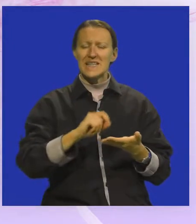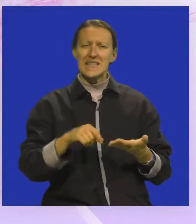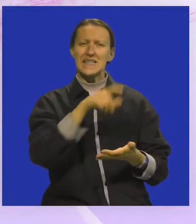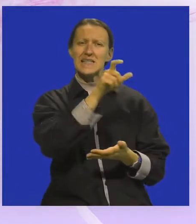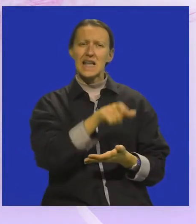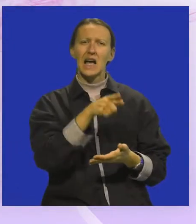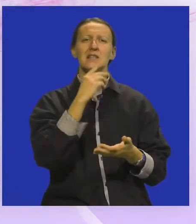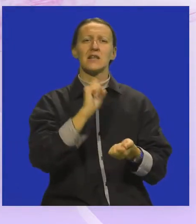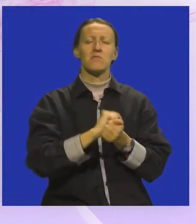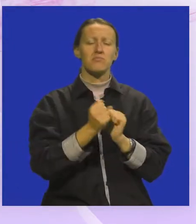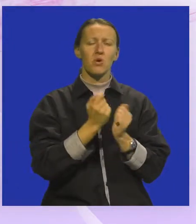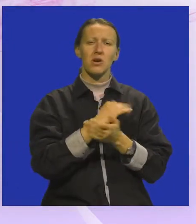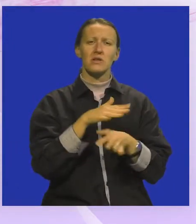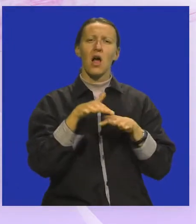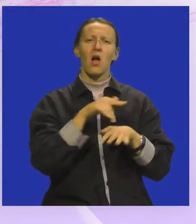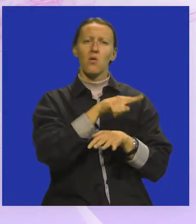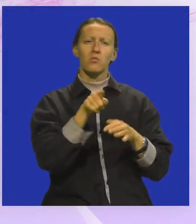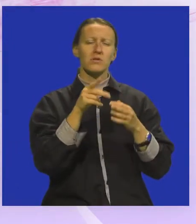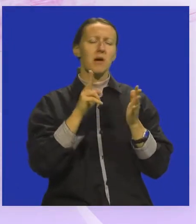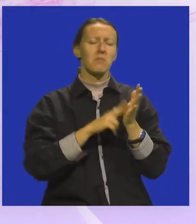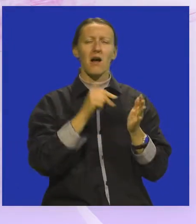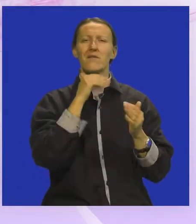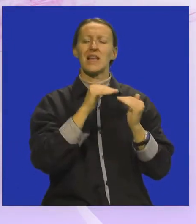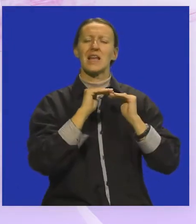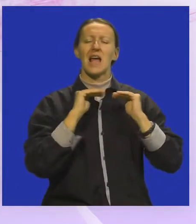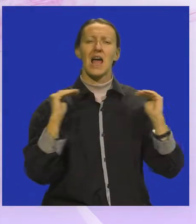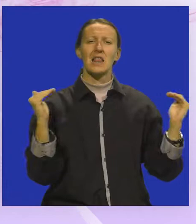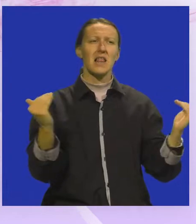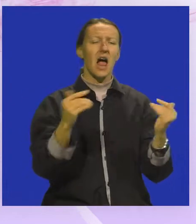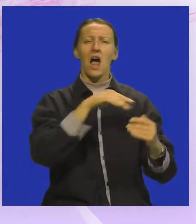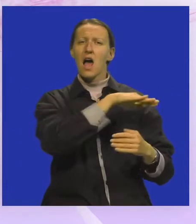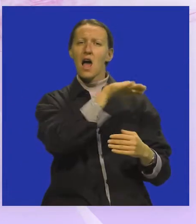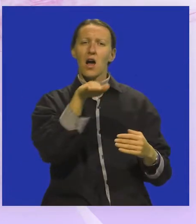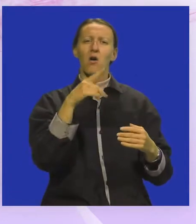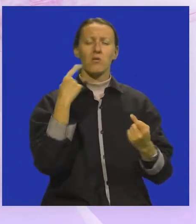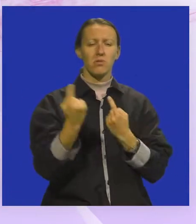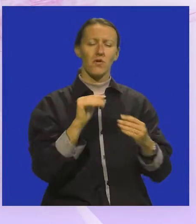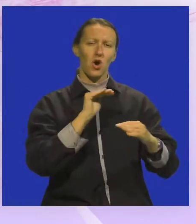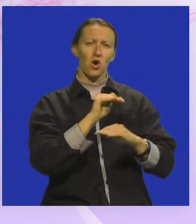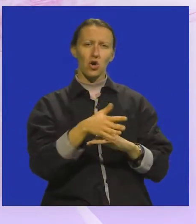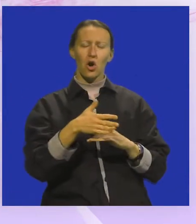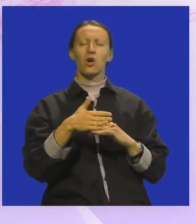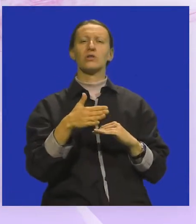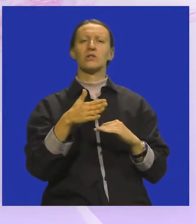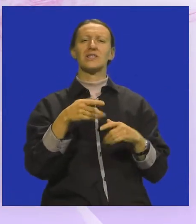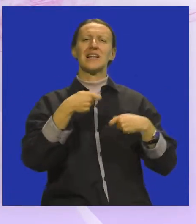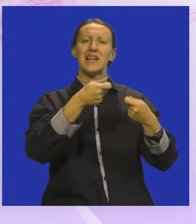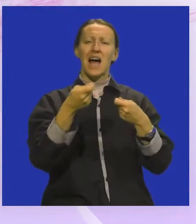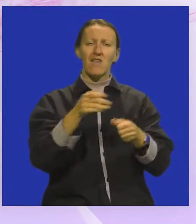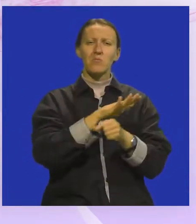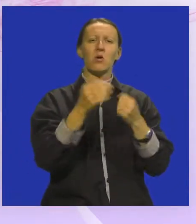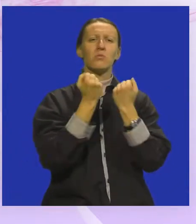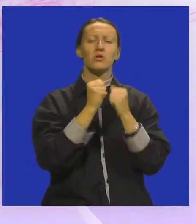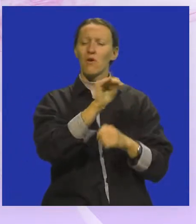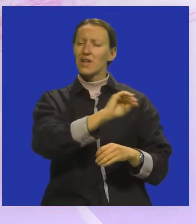nadam sve borac za ljudska prava, za jednakost i slobodu, koju je promovirao upravo kroz davanje potpune